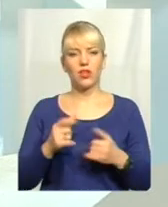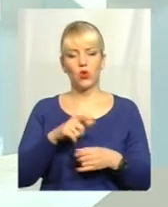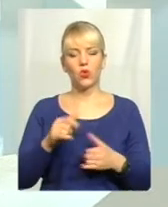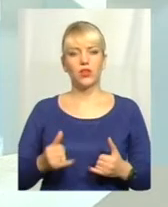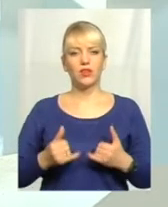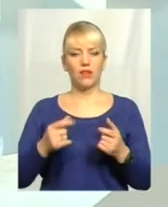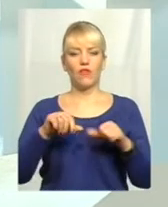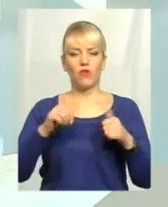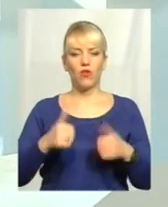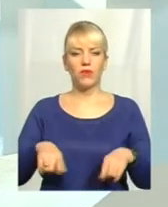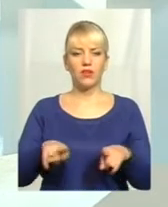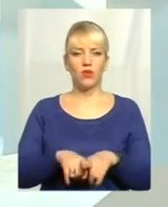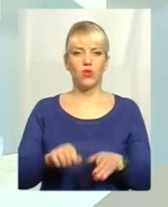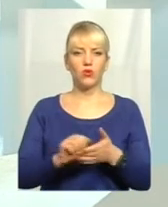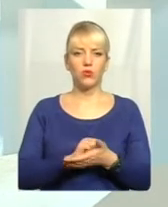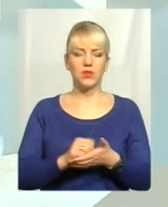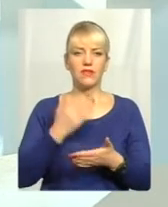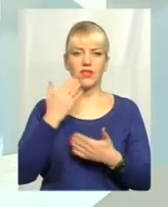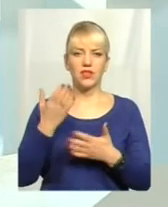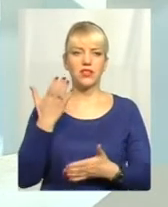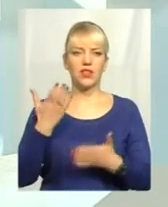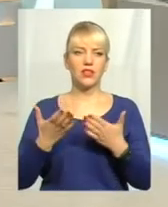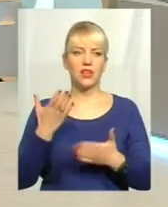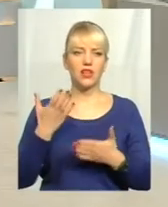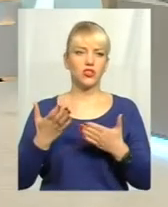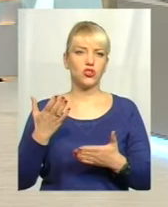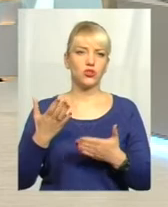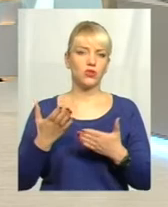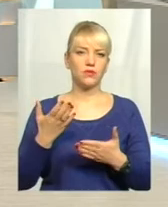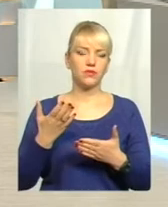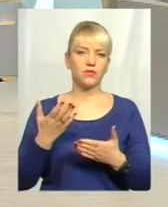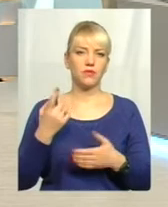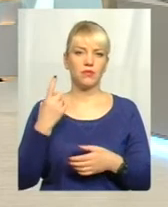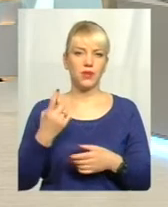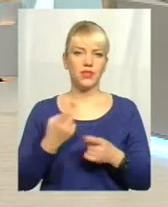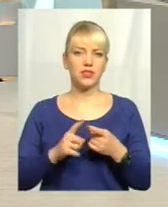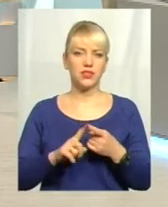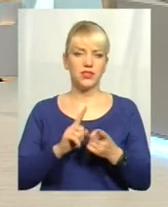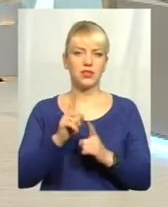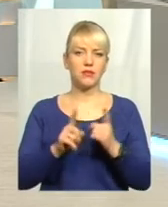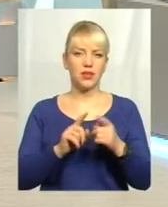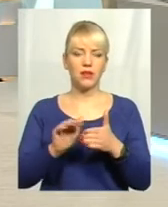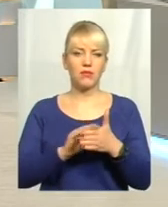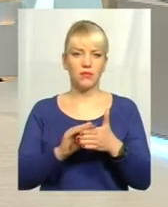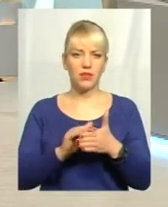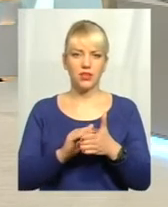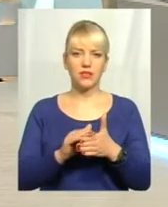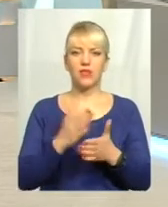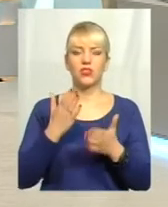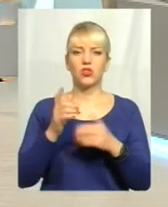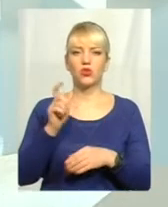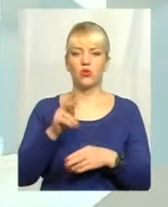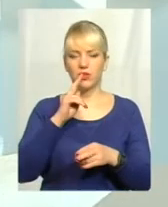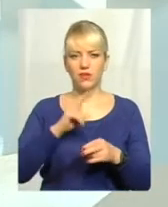документа звертаються у випадку, якщо у нас іде, ну, перше, це, звичайно, зміна призвища, друге, це, якщо людина